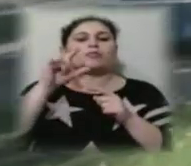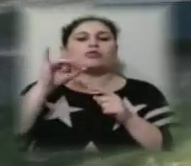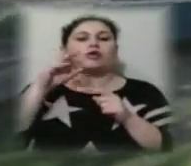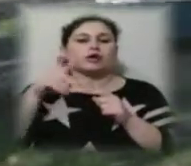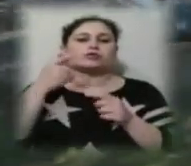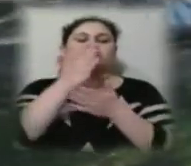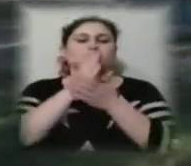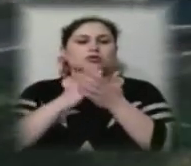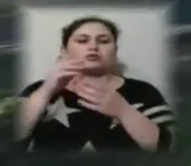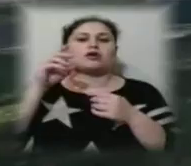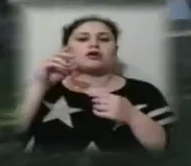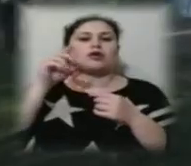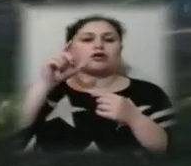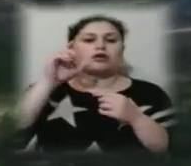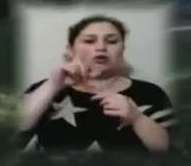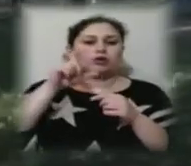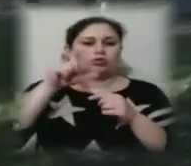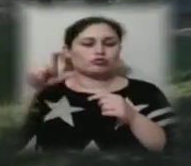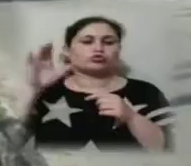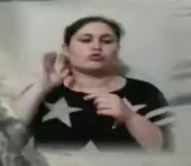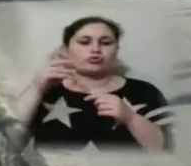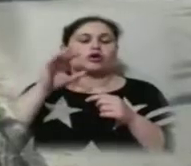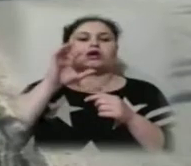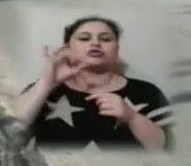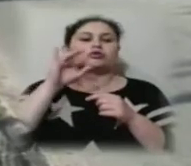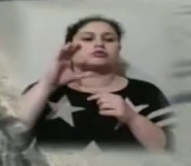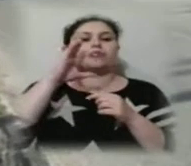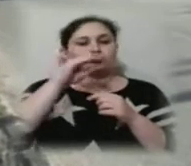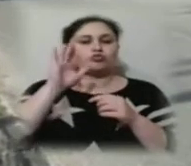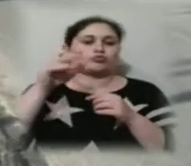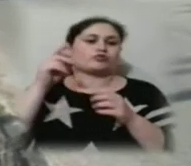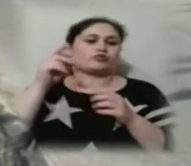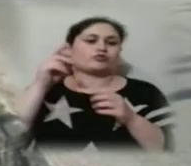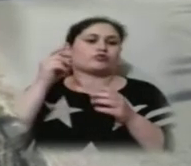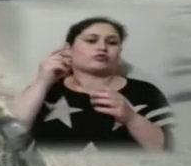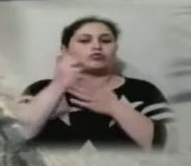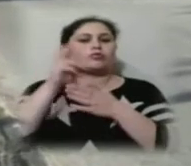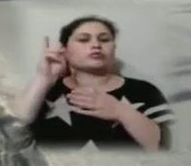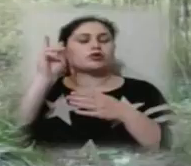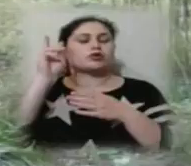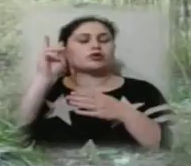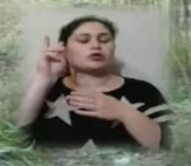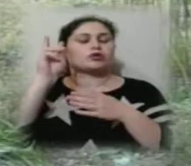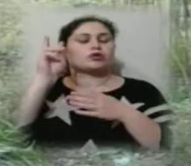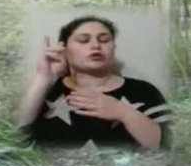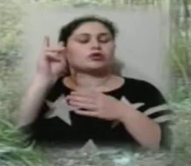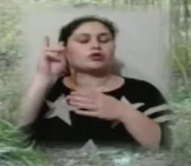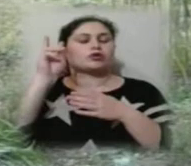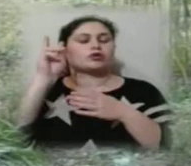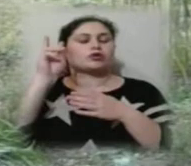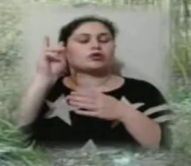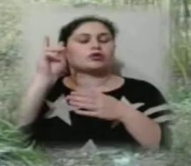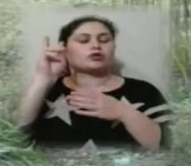маршруток пересядуть у тролейбуси. Та тролейбусна мережа не відповідає запиту, говорить Людмила Чайка. Якщо мені треба з